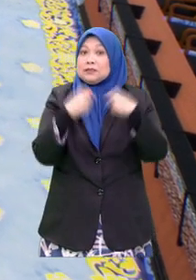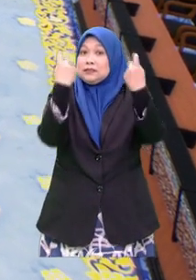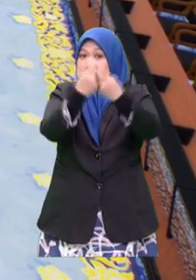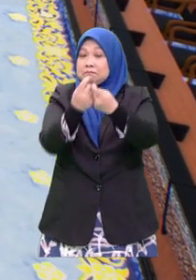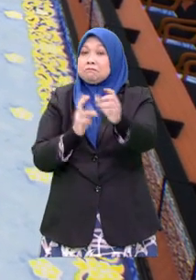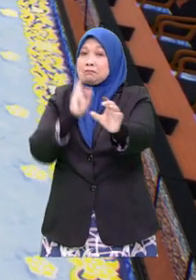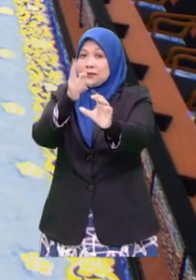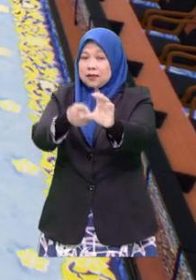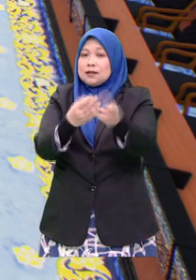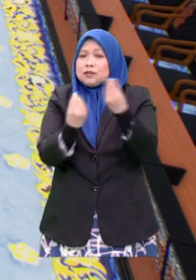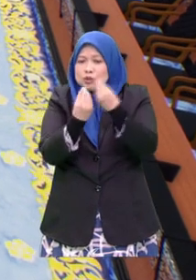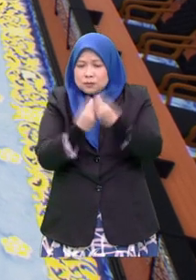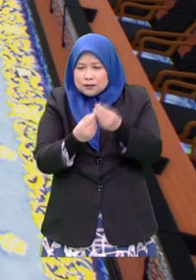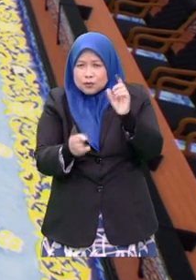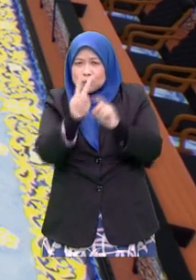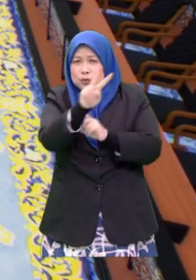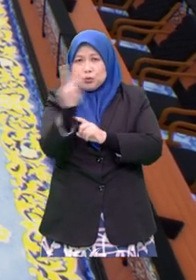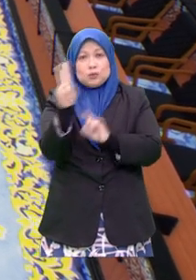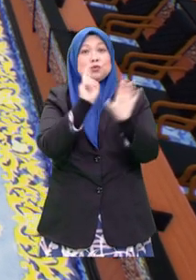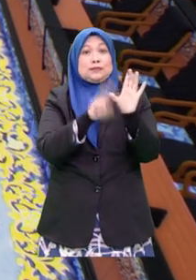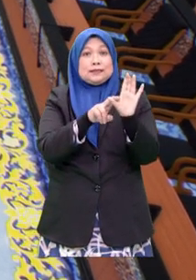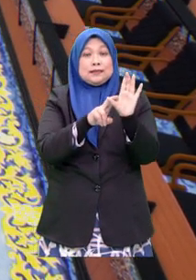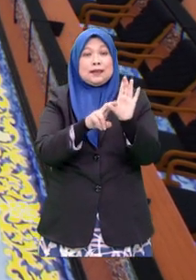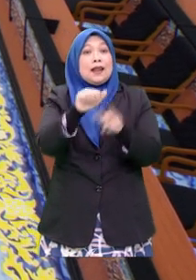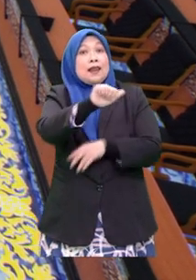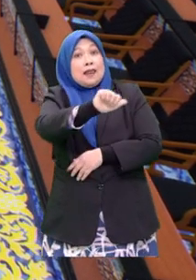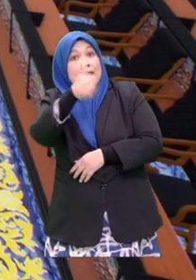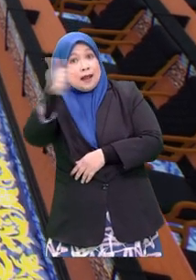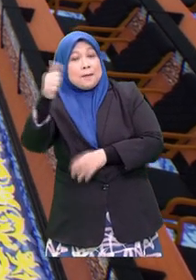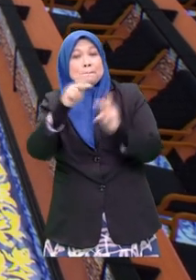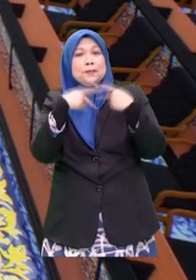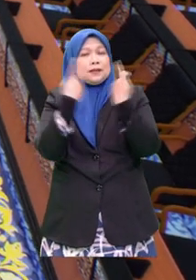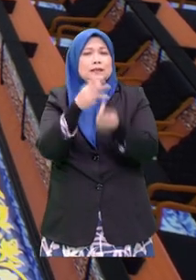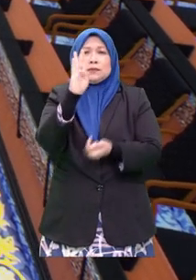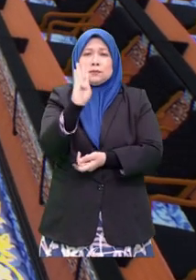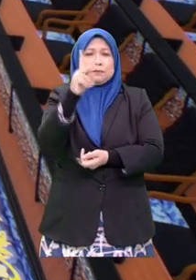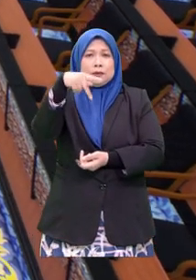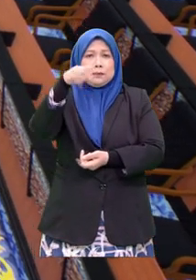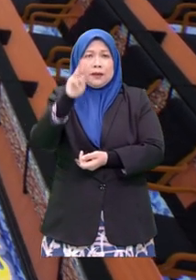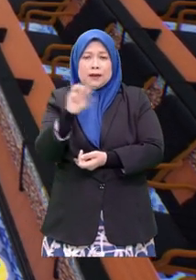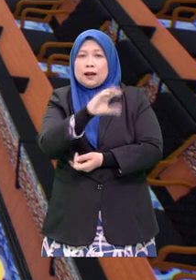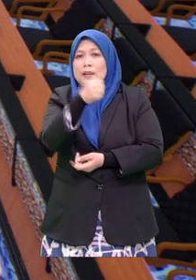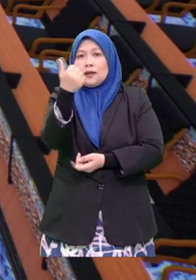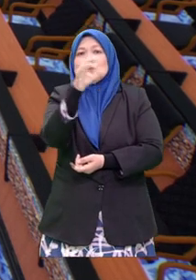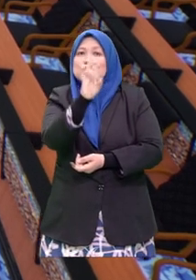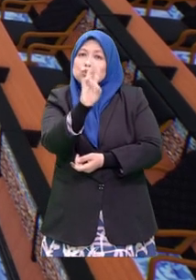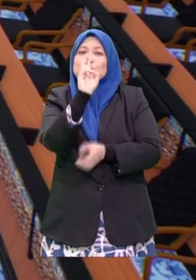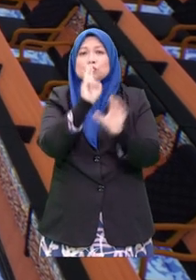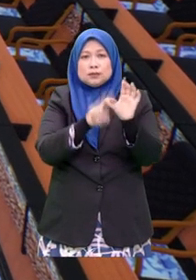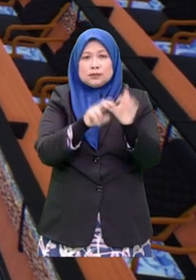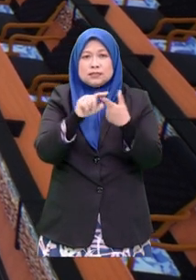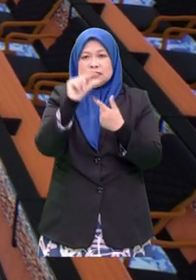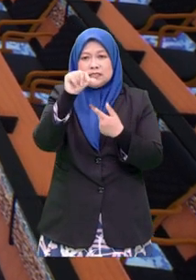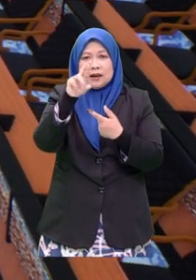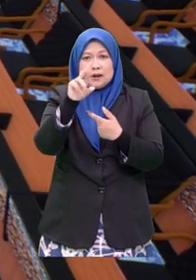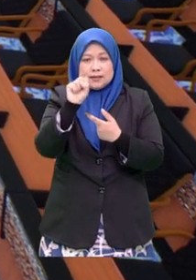Perikatan Nasional, ada jumlah signifikan 22 kerusi. Lain-lain parti, termasuk PBM dan sebagainya, menang 7 kerusi.